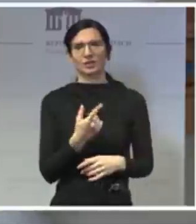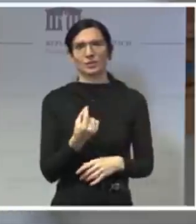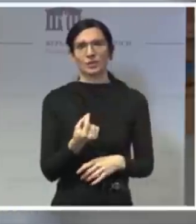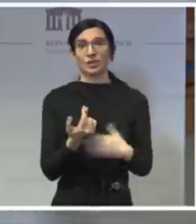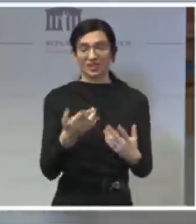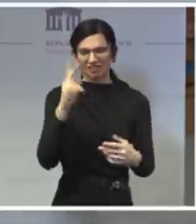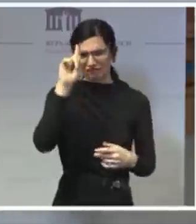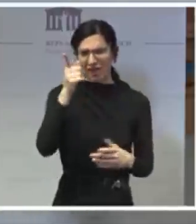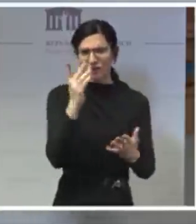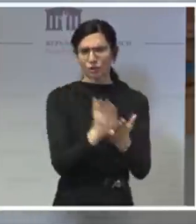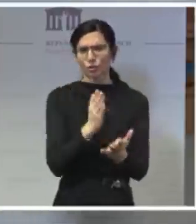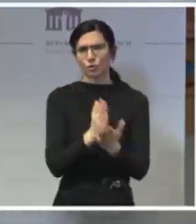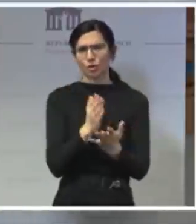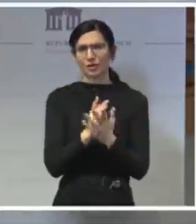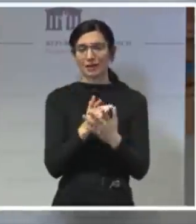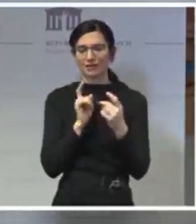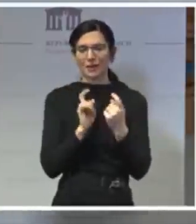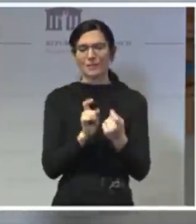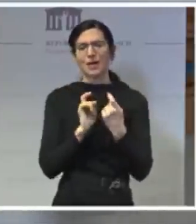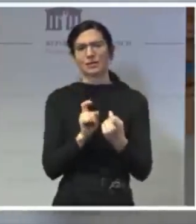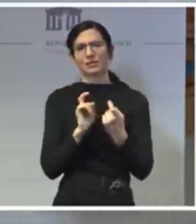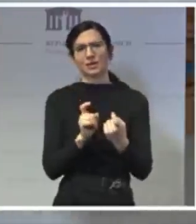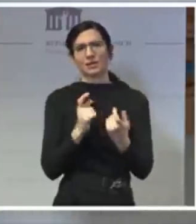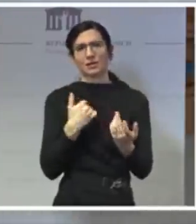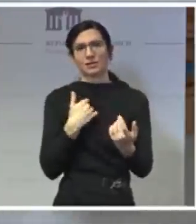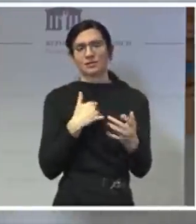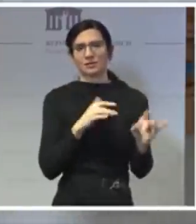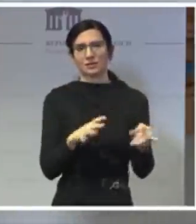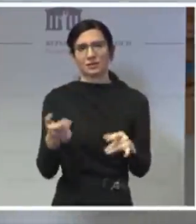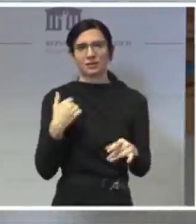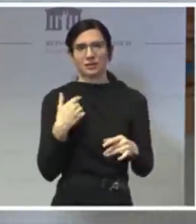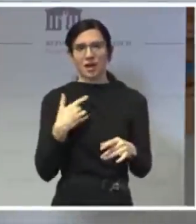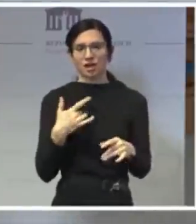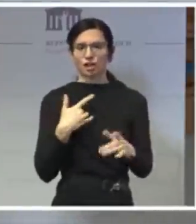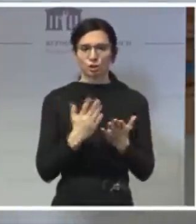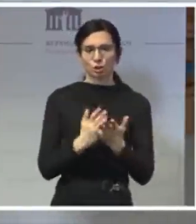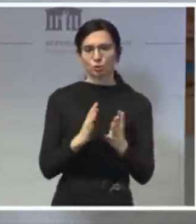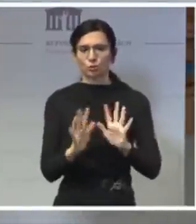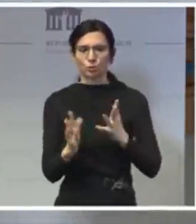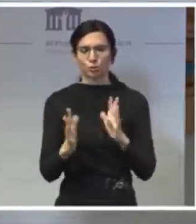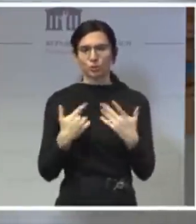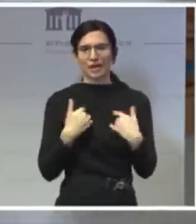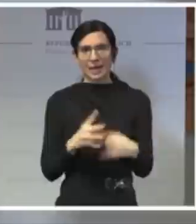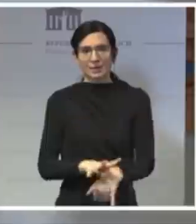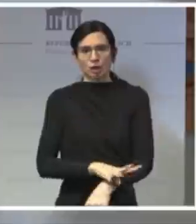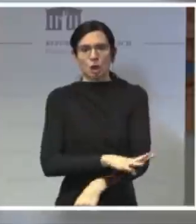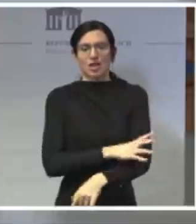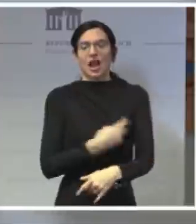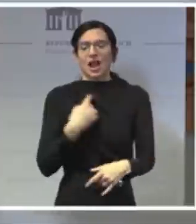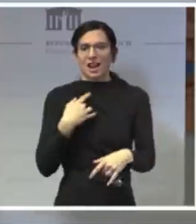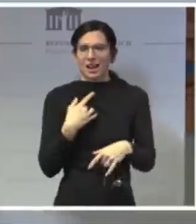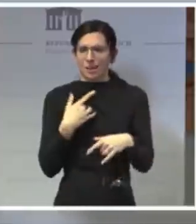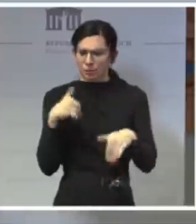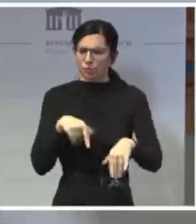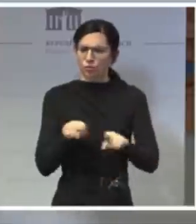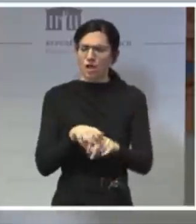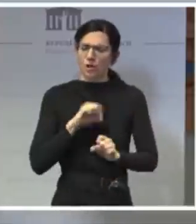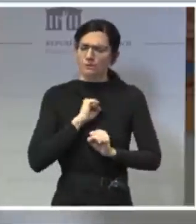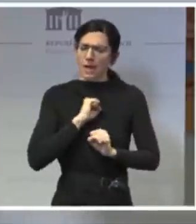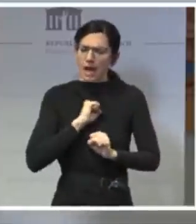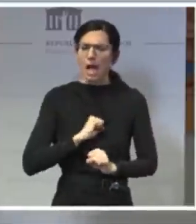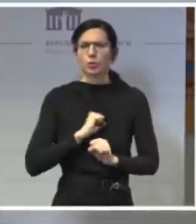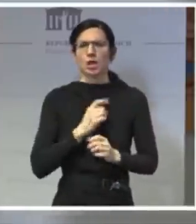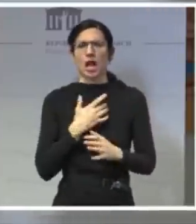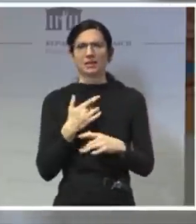Wir wissen schon, dass die Debatte entsprechend aufgeheizt ist, phasenweise. Das muss man aber auch aushalten, denke ich.